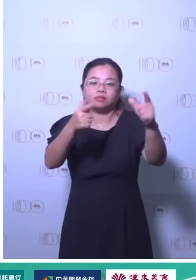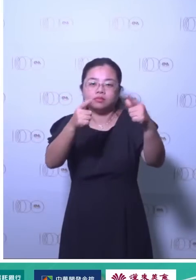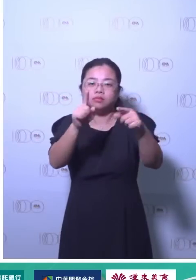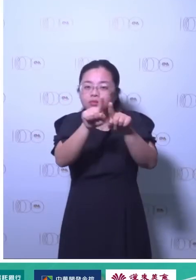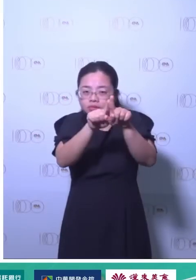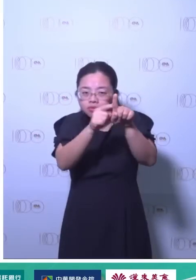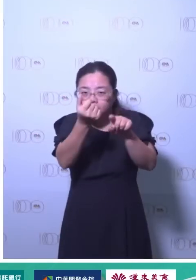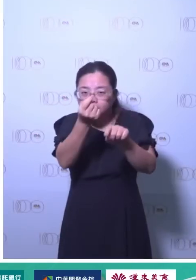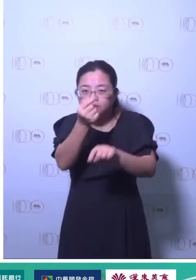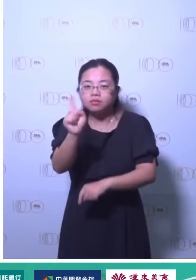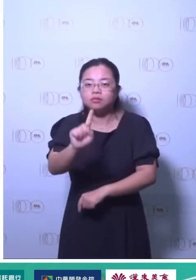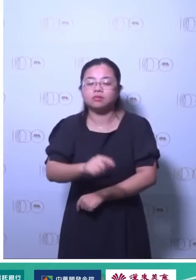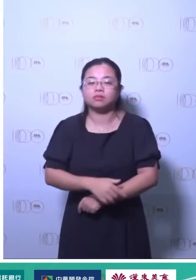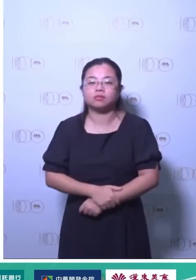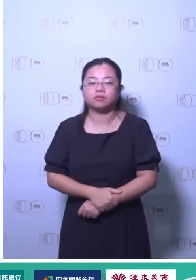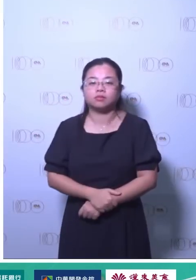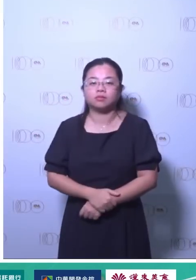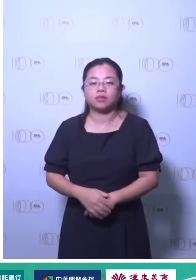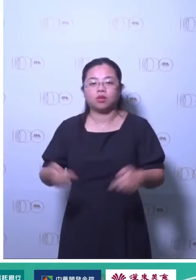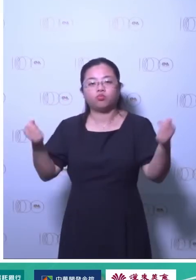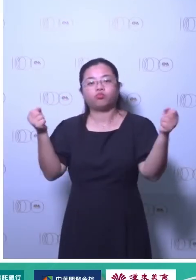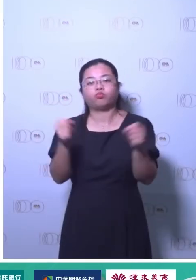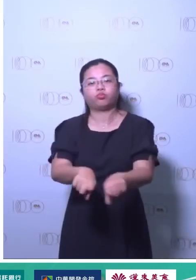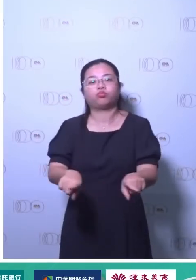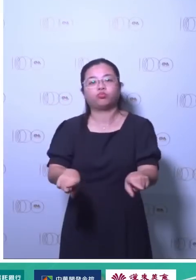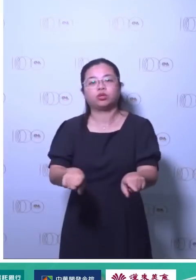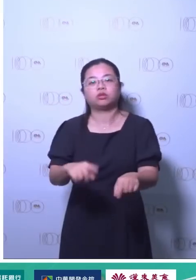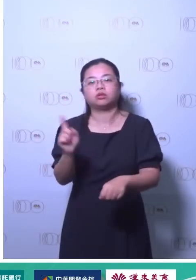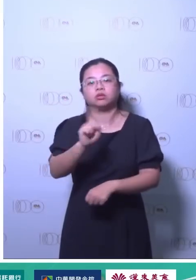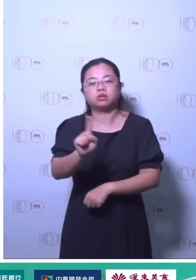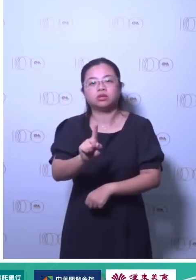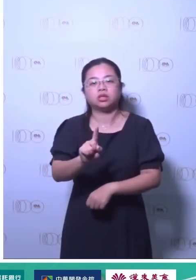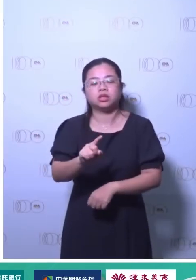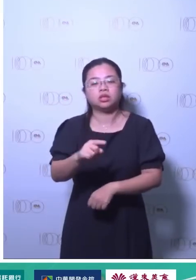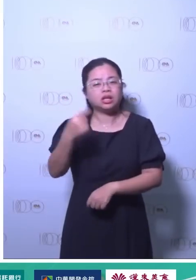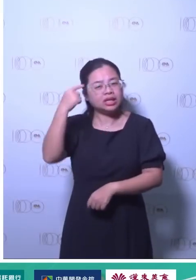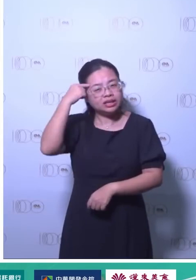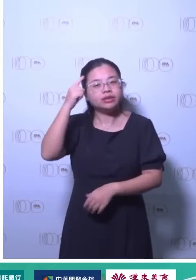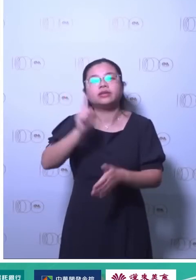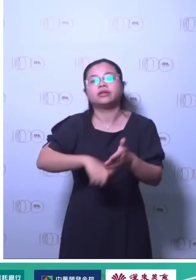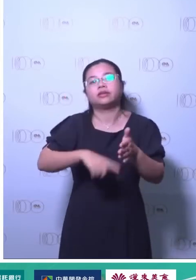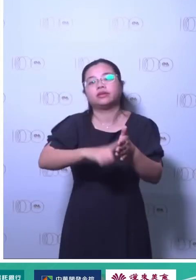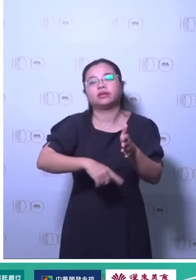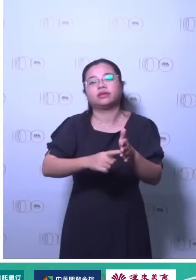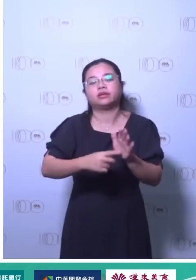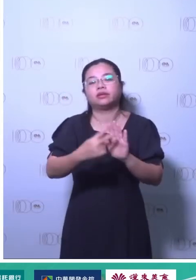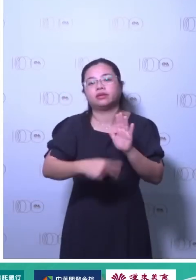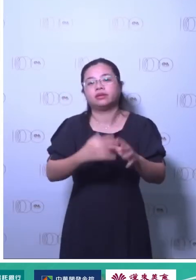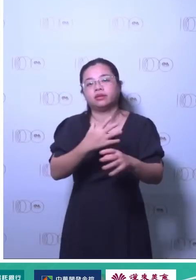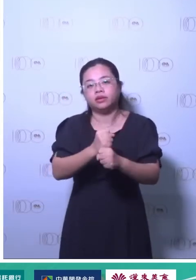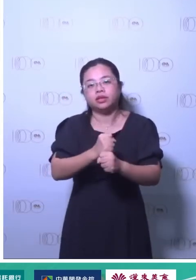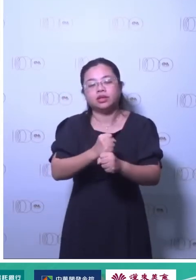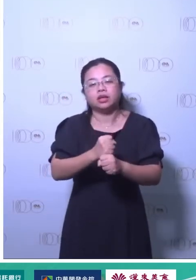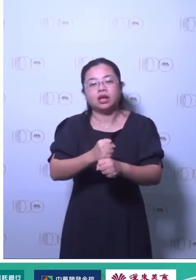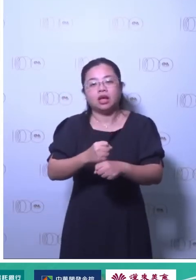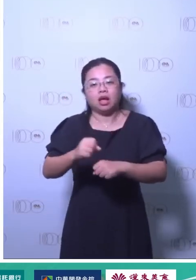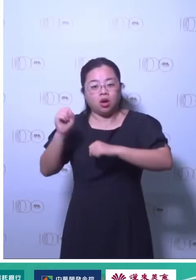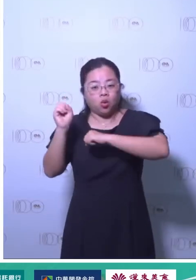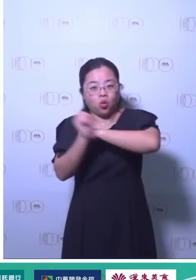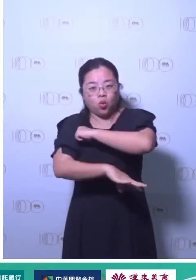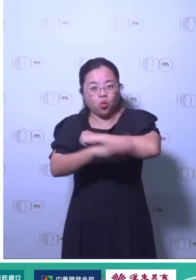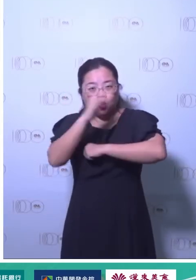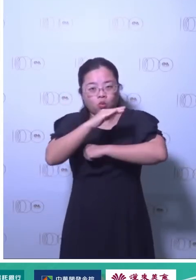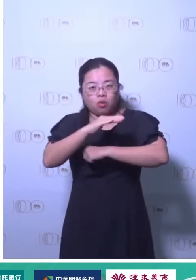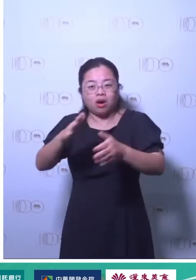做碳中和碳中和精神是什么大家看一下它的精神你有没有看到它的操作定义跟上面只差一个